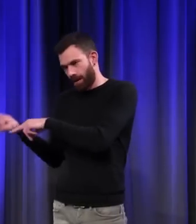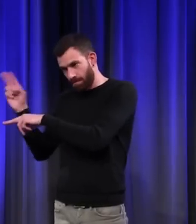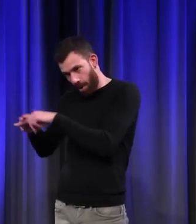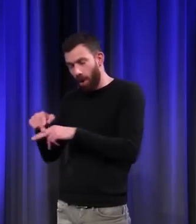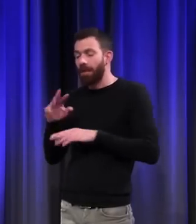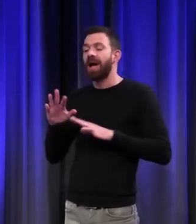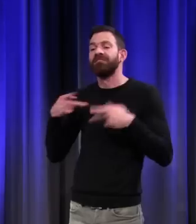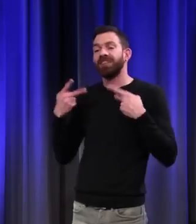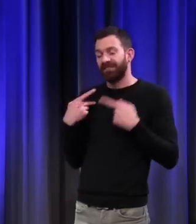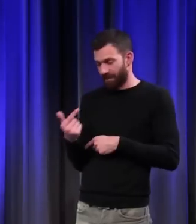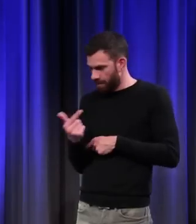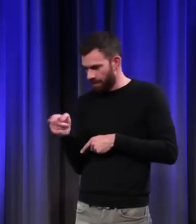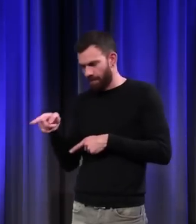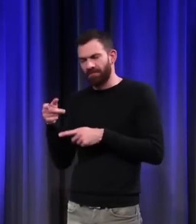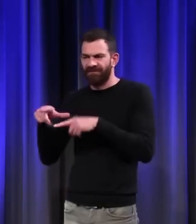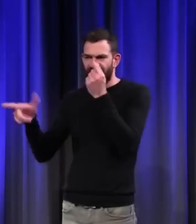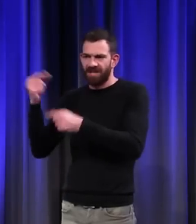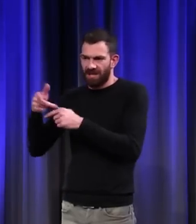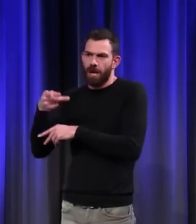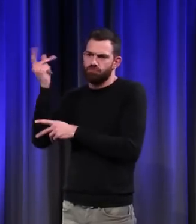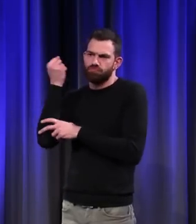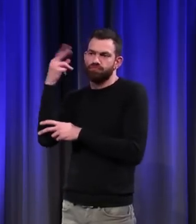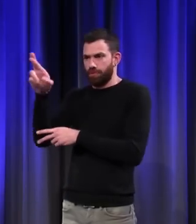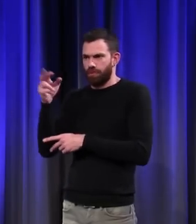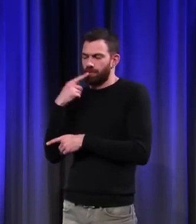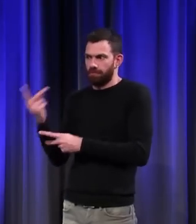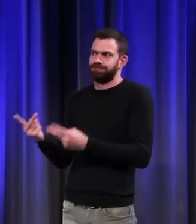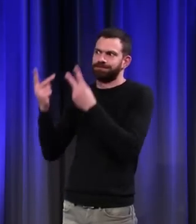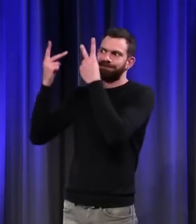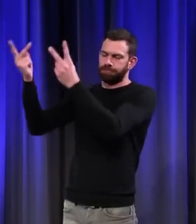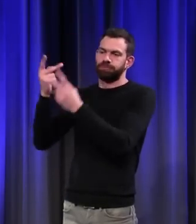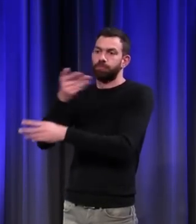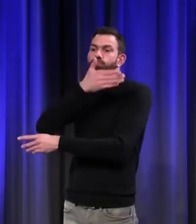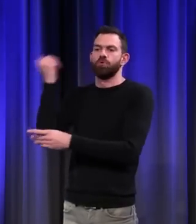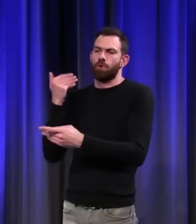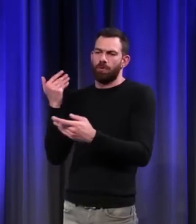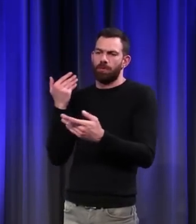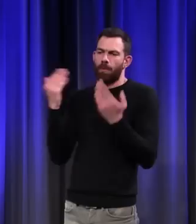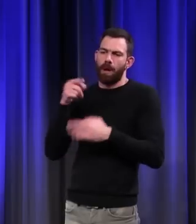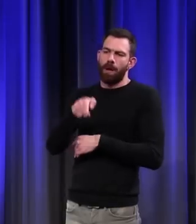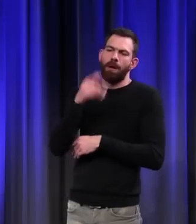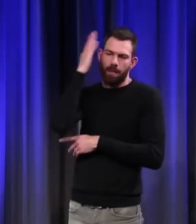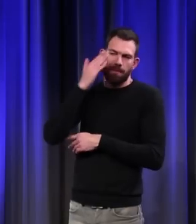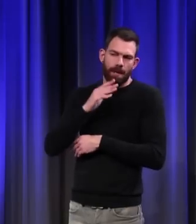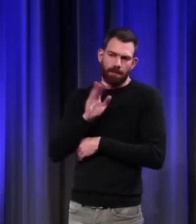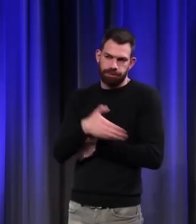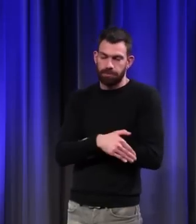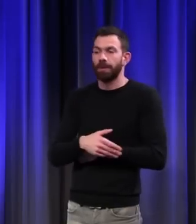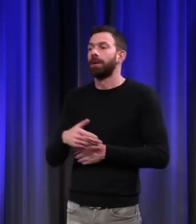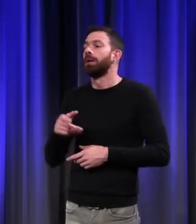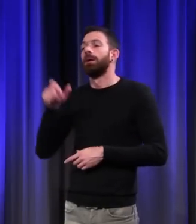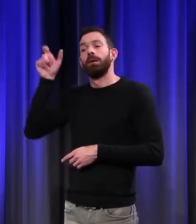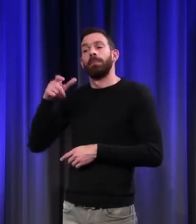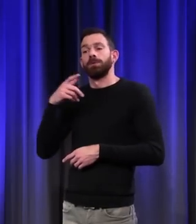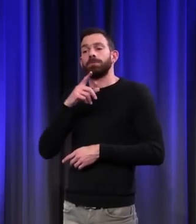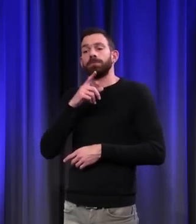vivants, le végétal est plus pur, donc plus valorisant, mieux que l'animal. Le prêtre qui dit la